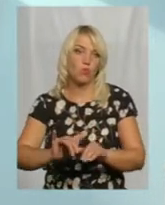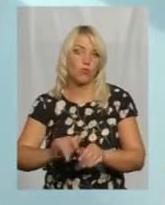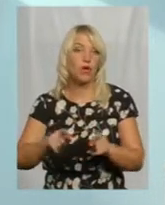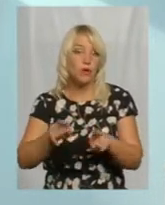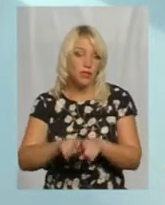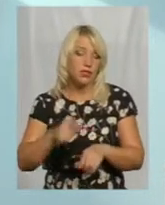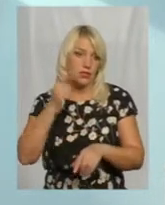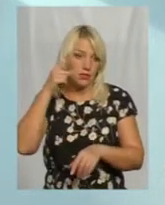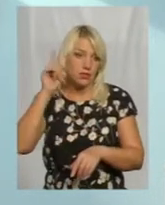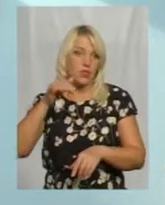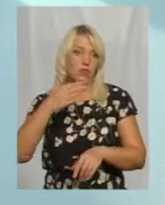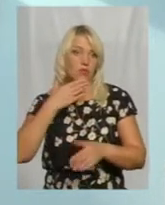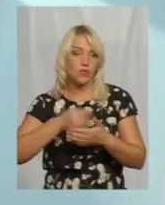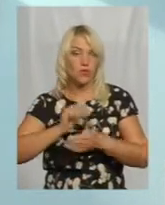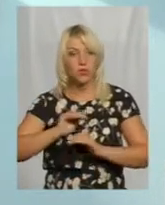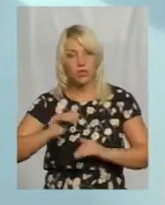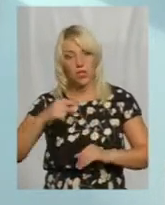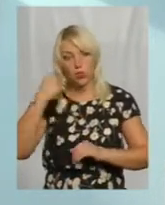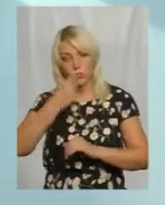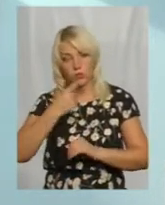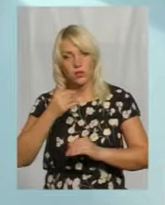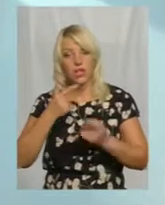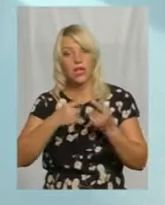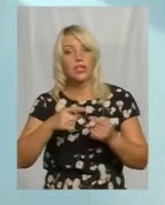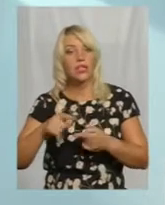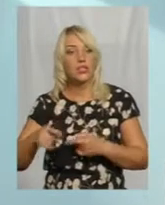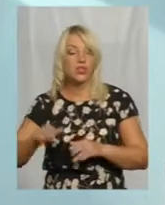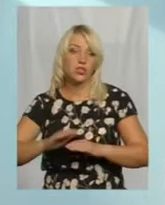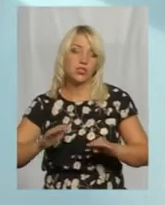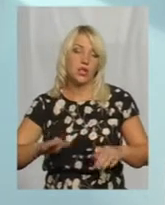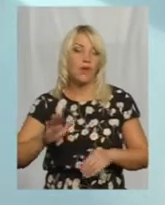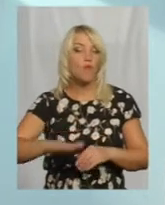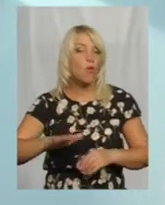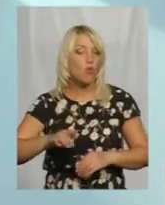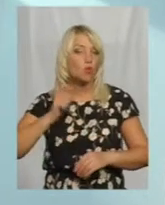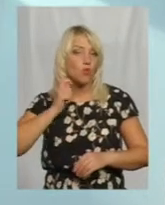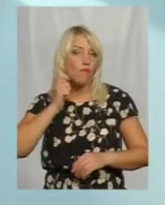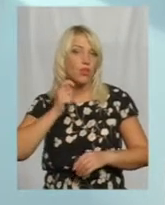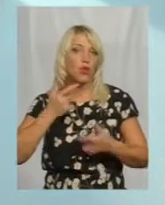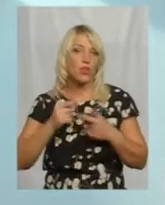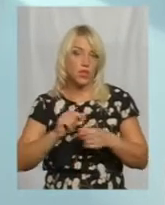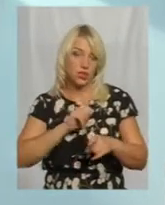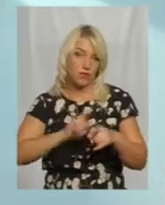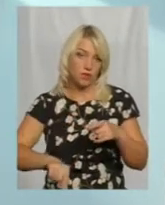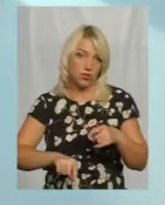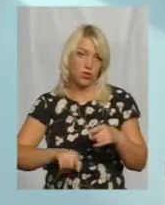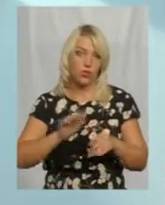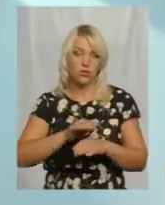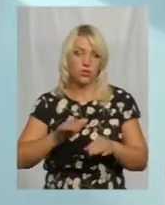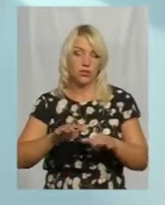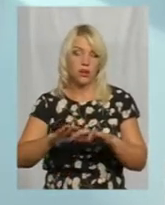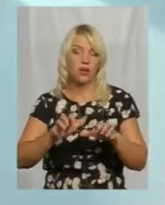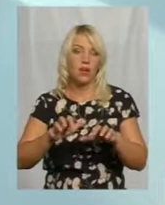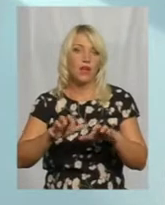Так ми знаємо добре і своїх дітей особистих, і інших, і дітей молодшого віку, де дуже швидко вони працюють.